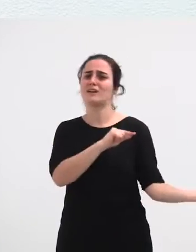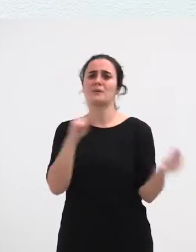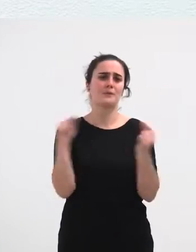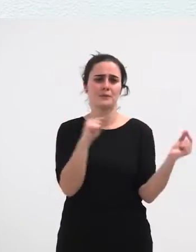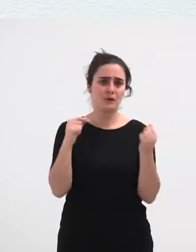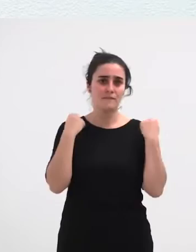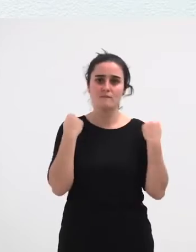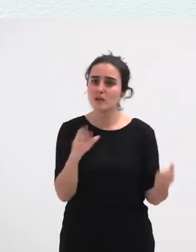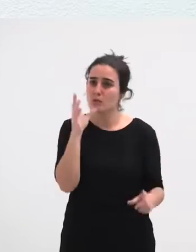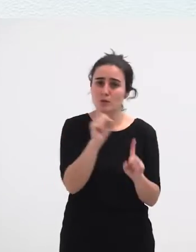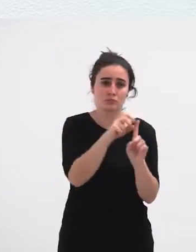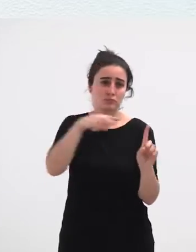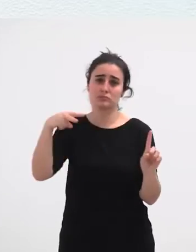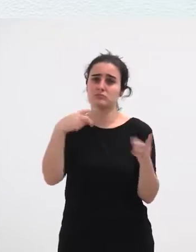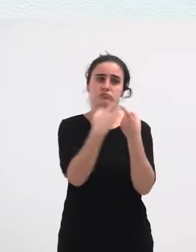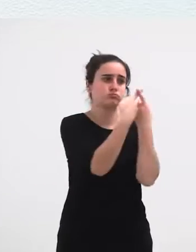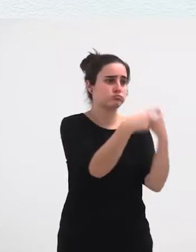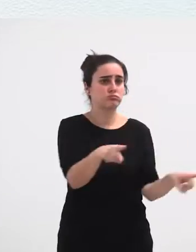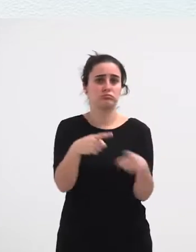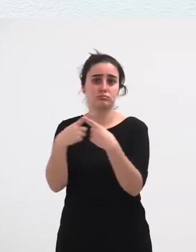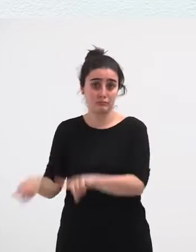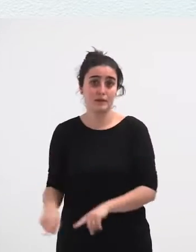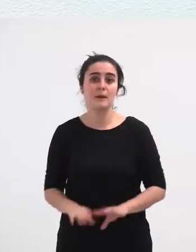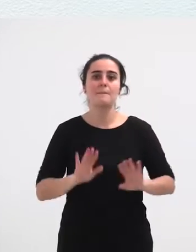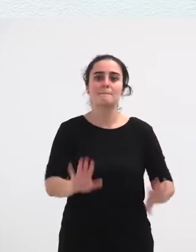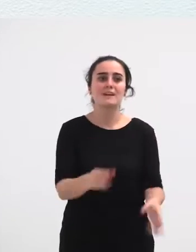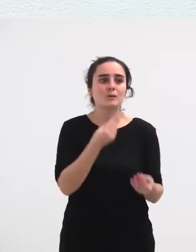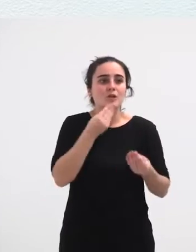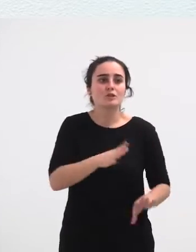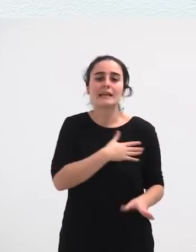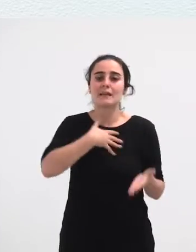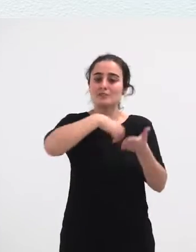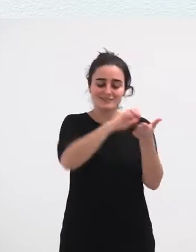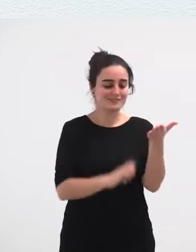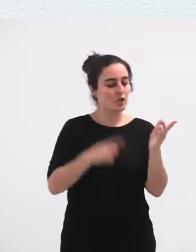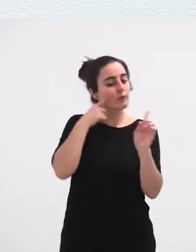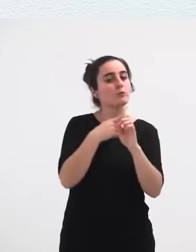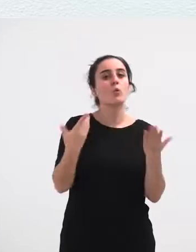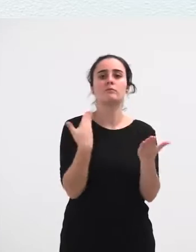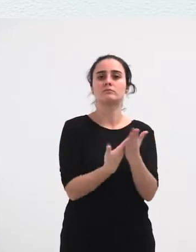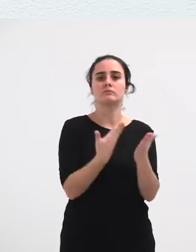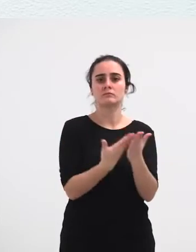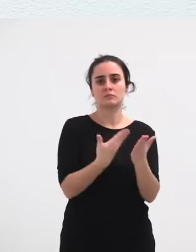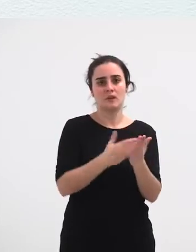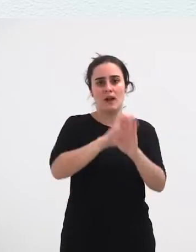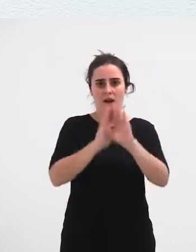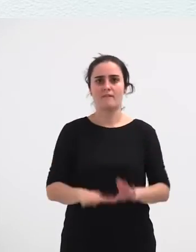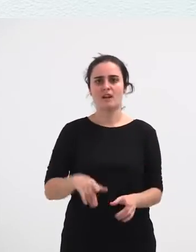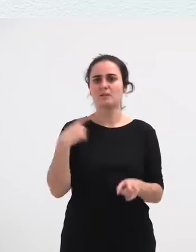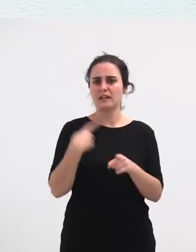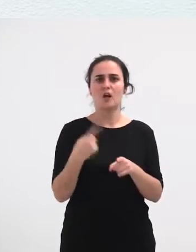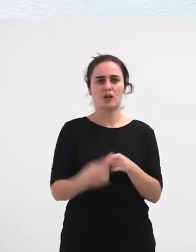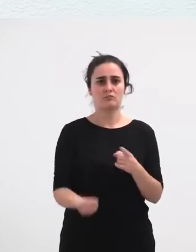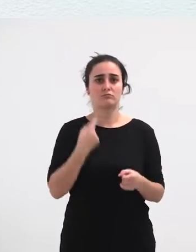Ikuskera Oso Ezberdinak Zeu Den Baina Historia Idatzen Dugu Erakusteko Amore Eman Asko Eman Dela Amore Bidean